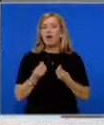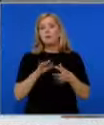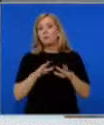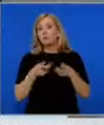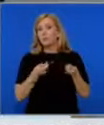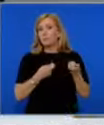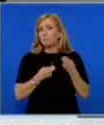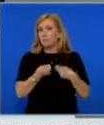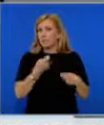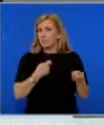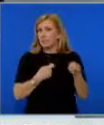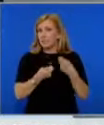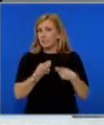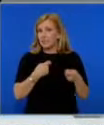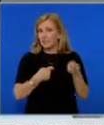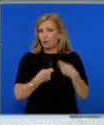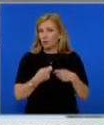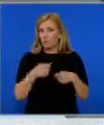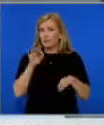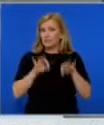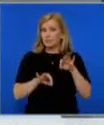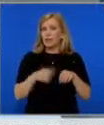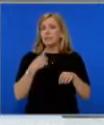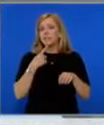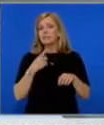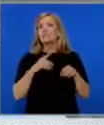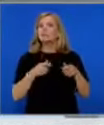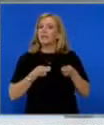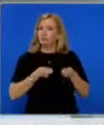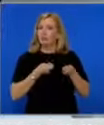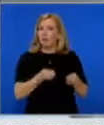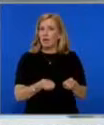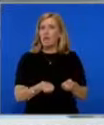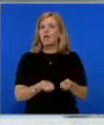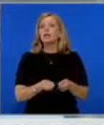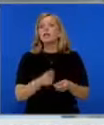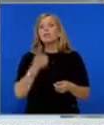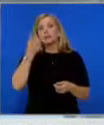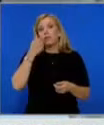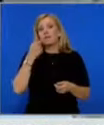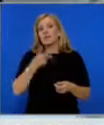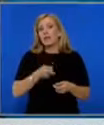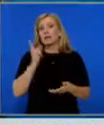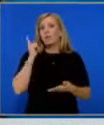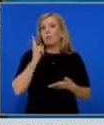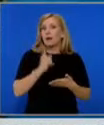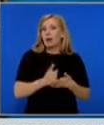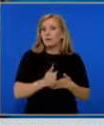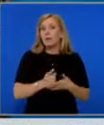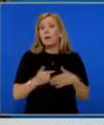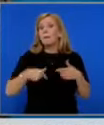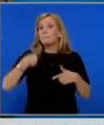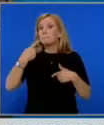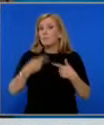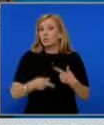търговия. Именно тези пари са предназначени за това за склоняване на лицата да упражнят своето избирателно право. Предстои